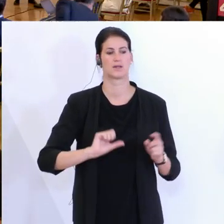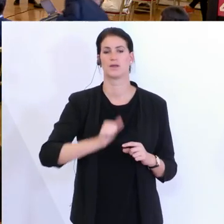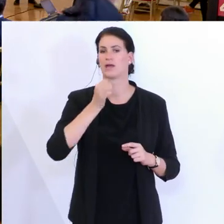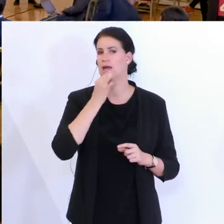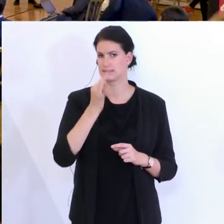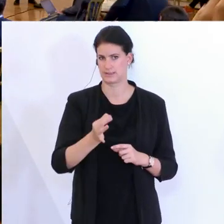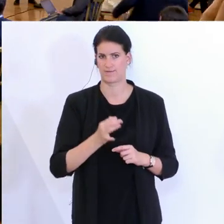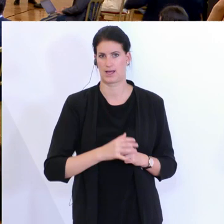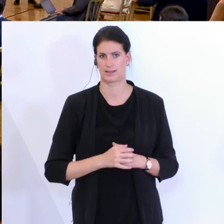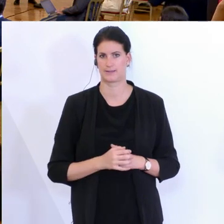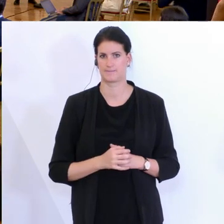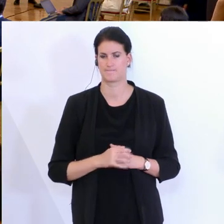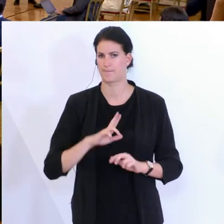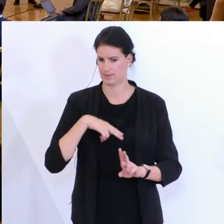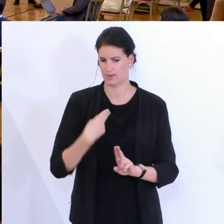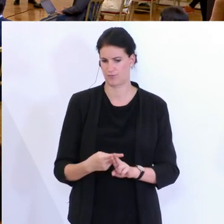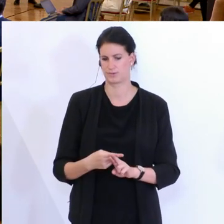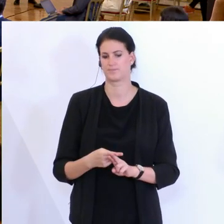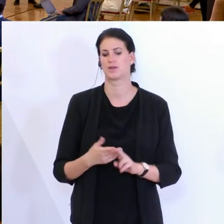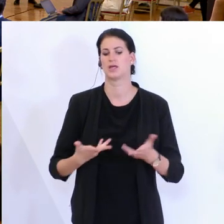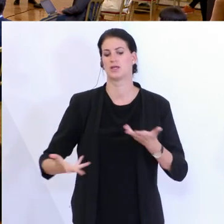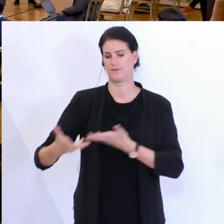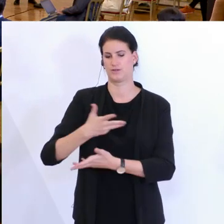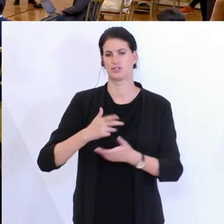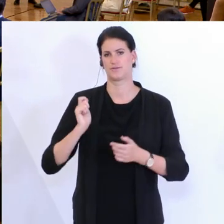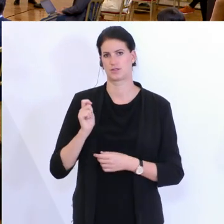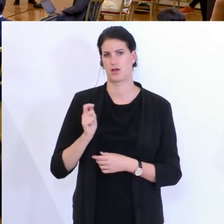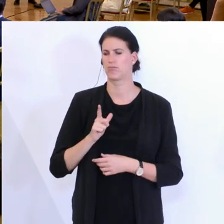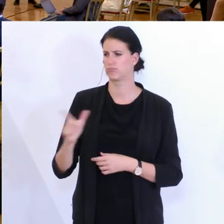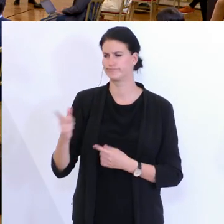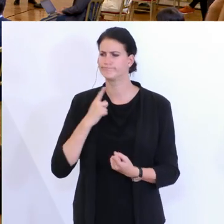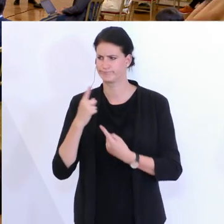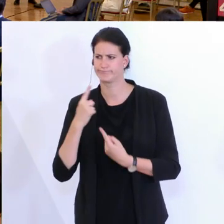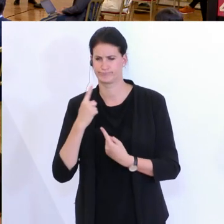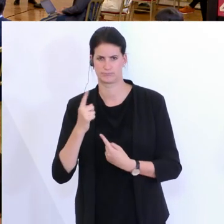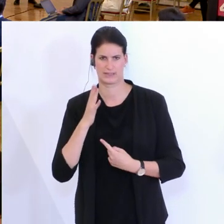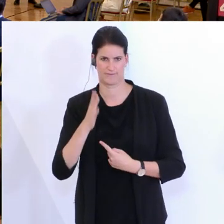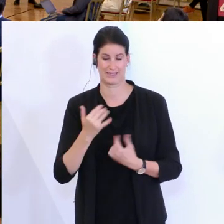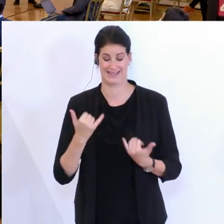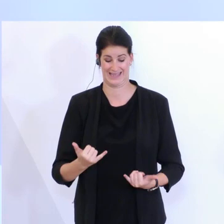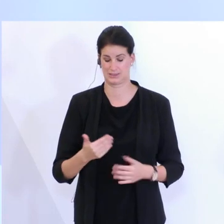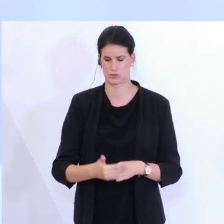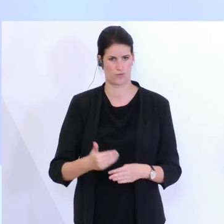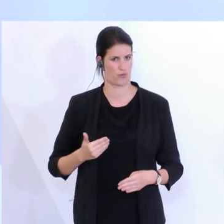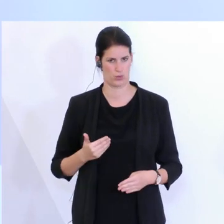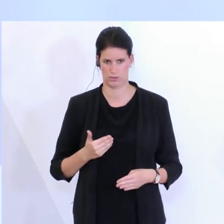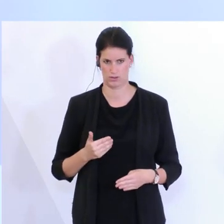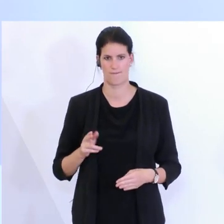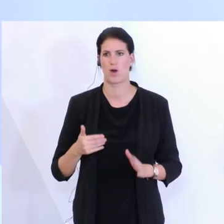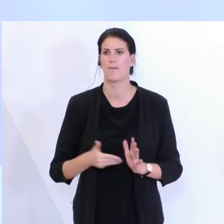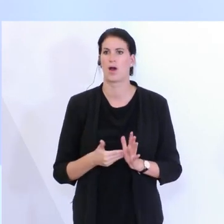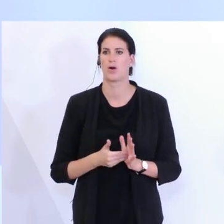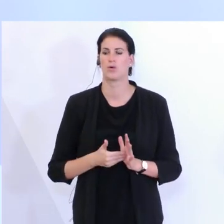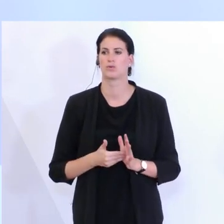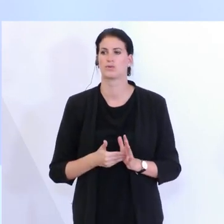mit der Wirtschaftskammer, mit der Branche das auch abfragen. Es ist jetzt zurzeit noch zu früh, weil es braucht